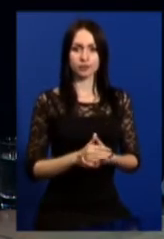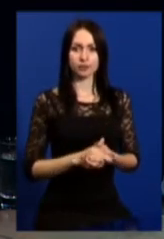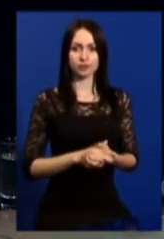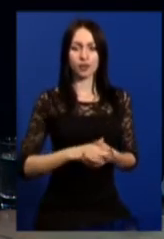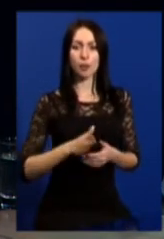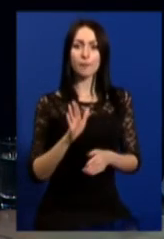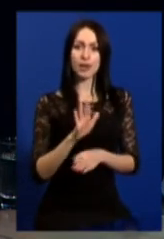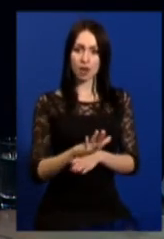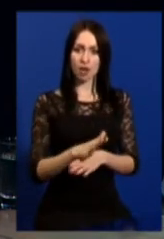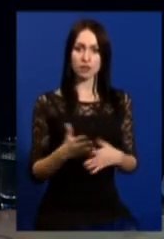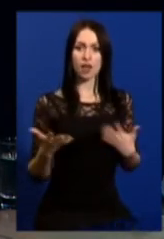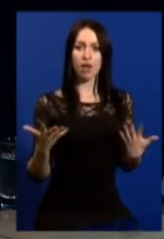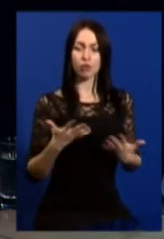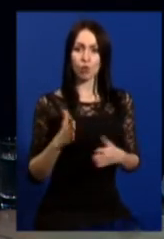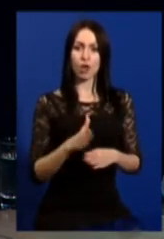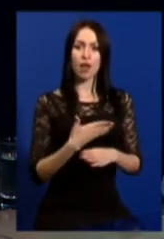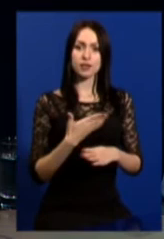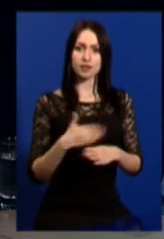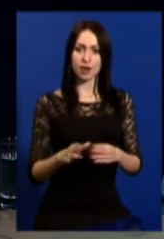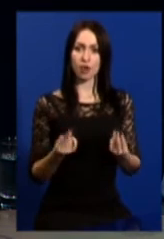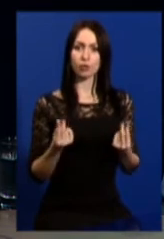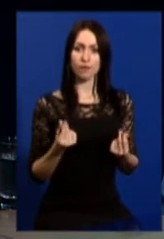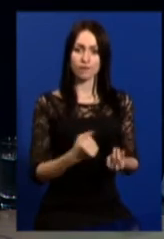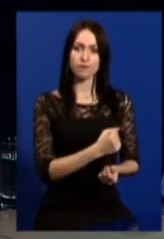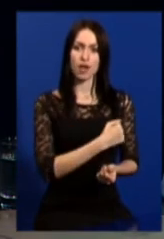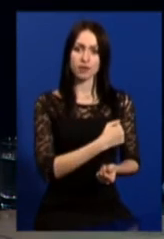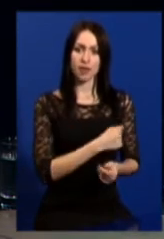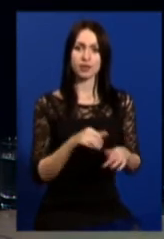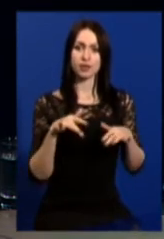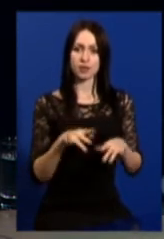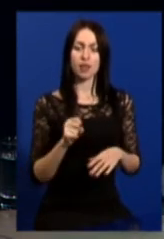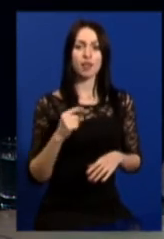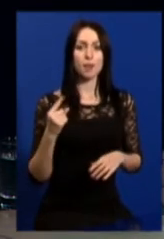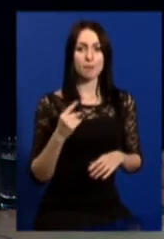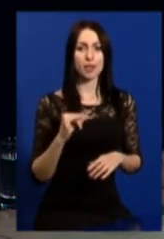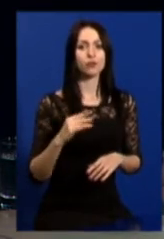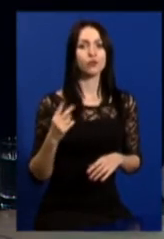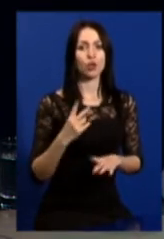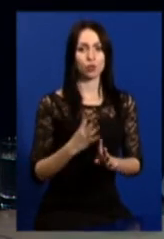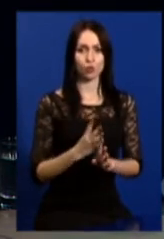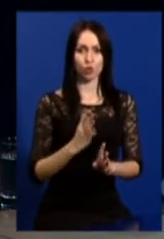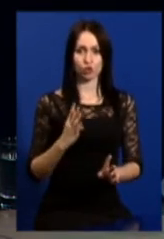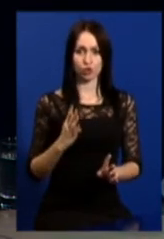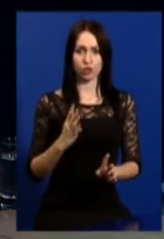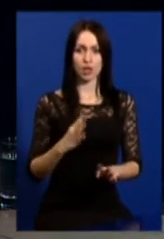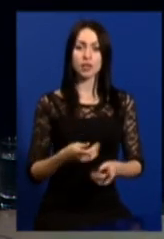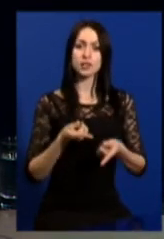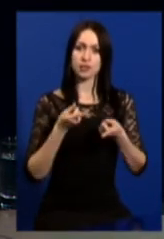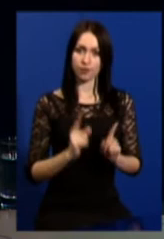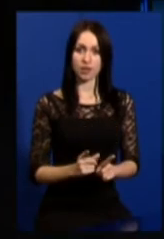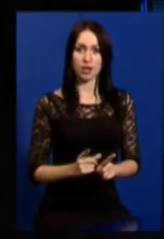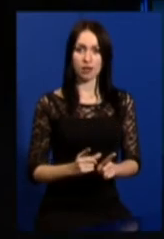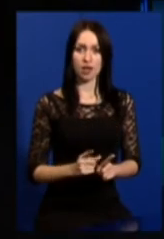накази, які розподіляють фахівців військової справи на першу і другу чергу. Дійсно,